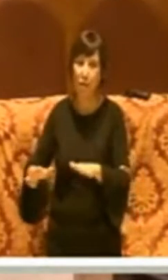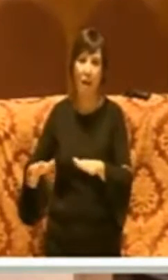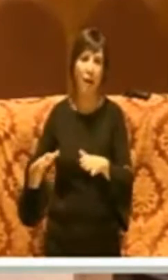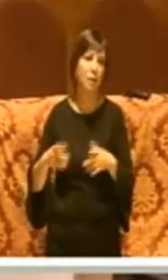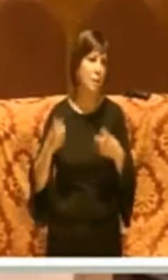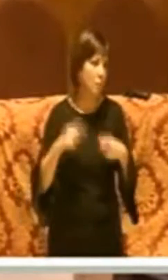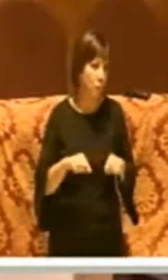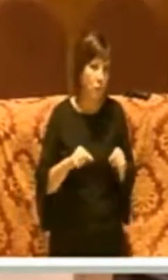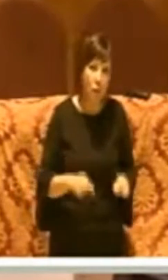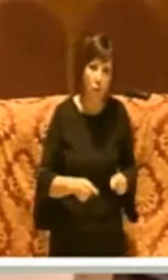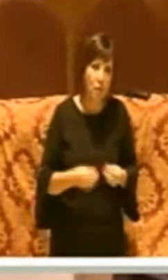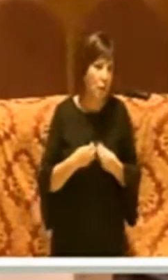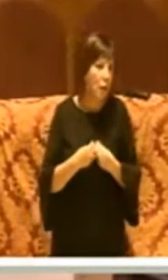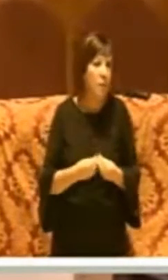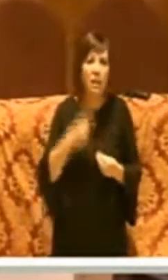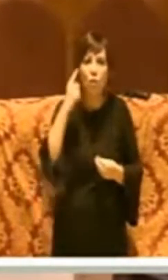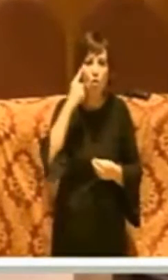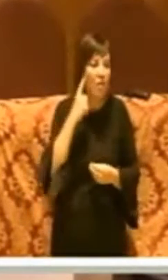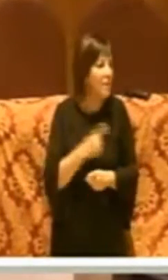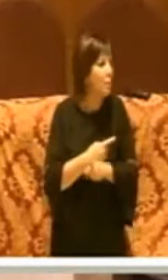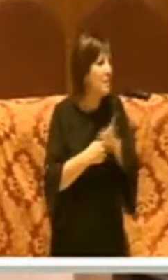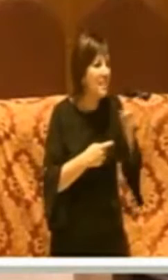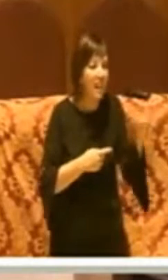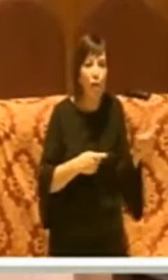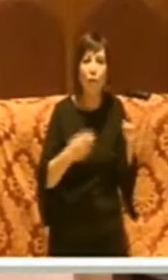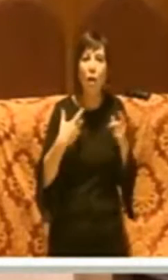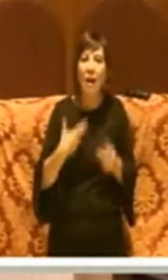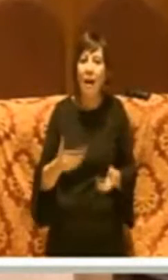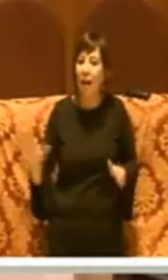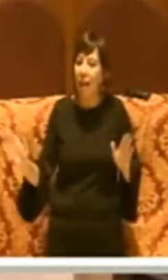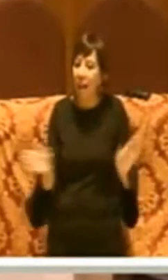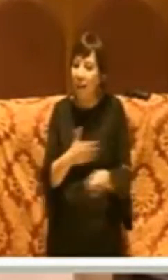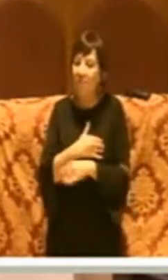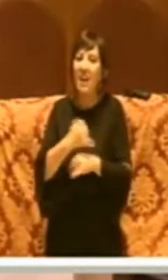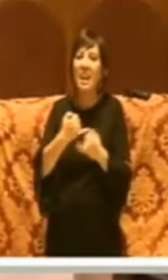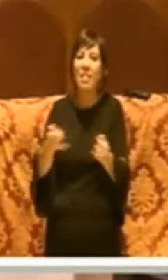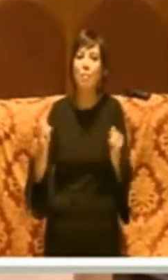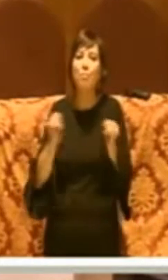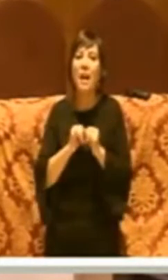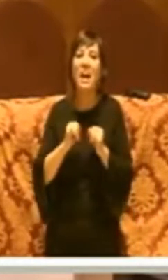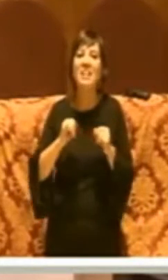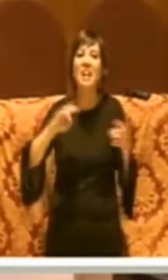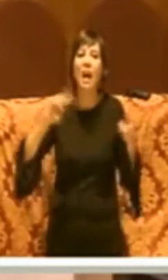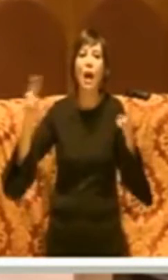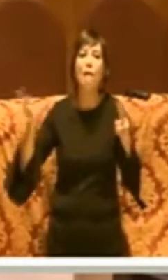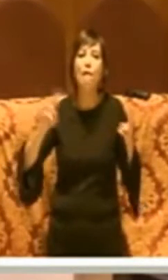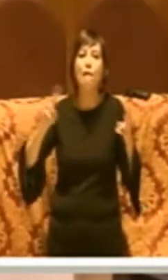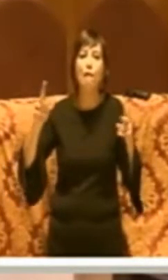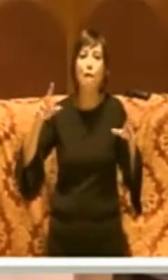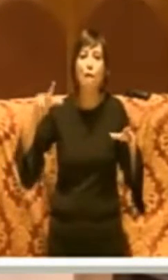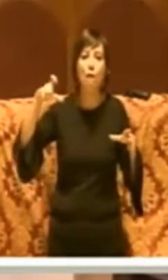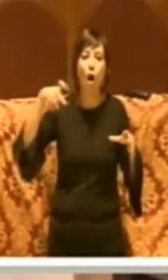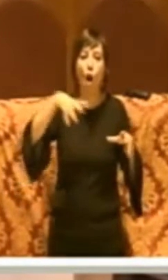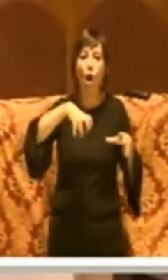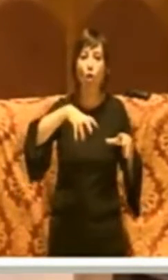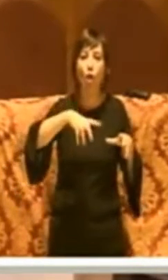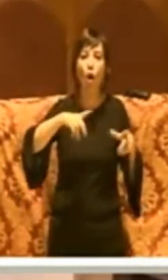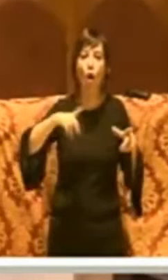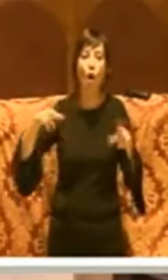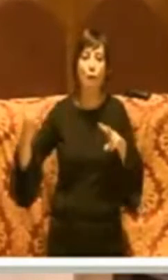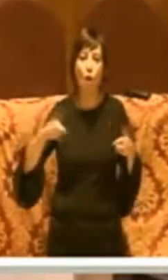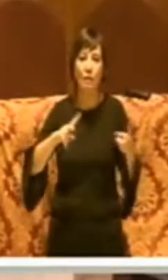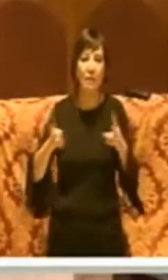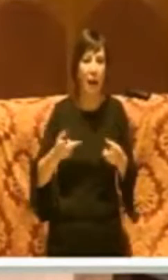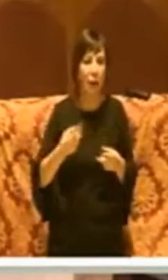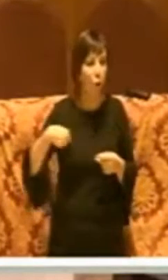pure questo ma perché ci avete pensato voi a tirarli su questi impianti di fotovoltaico siamo dovuti